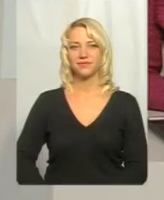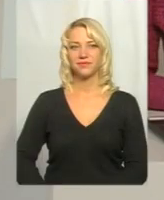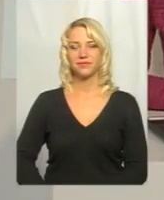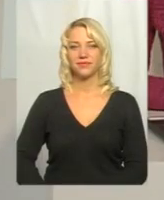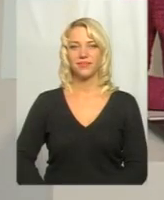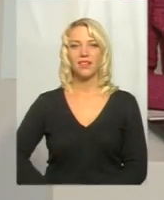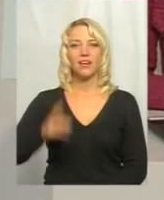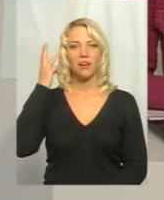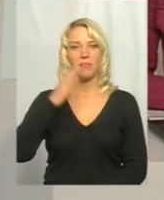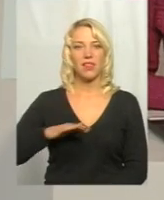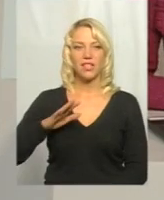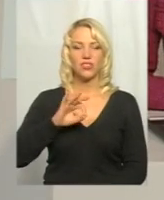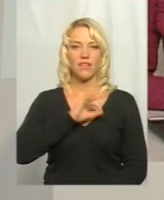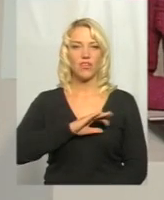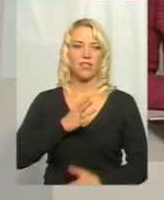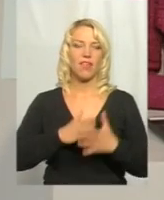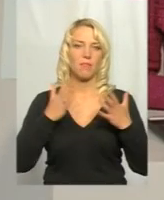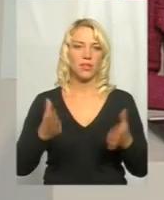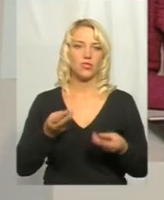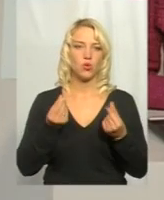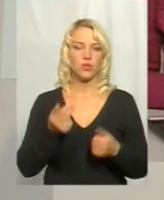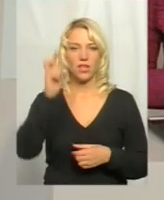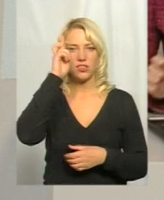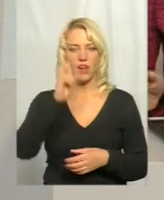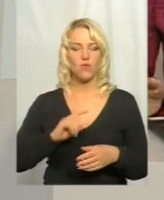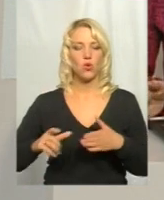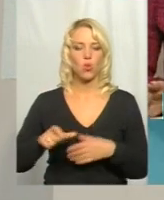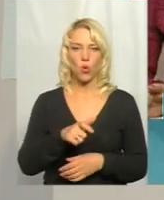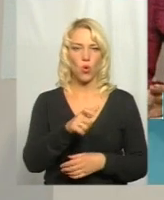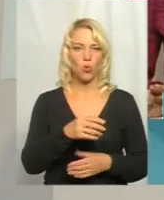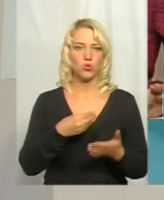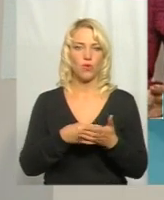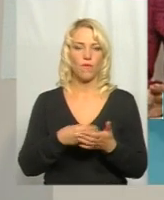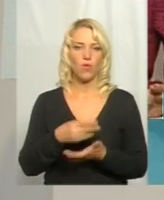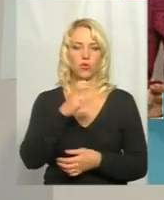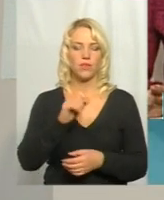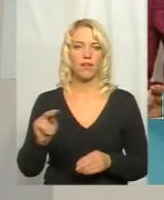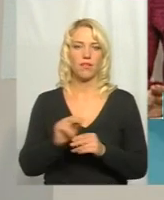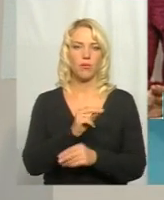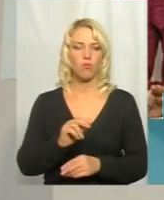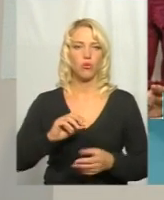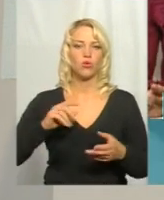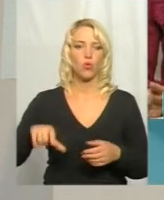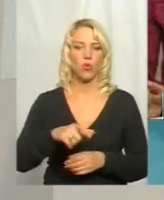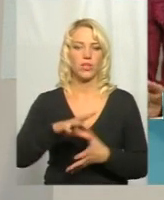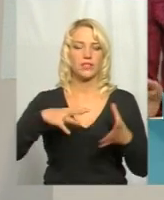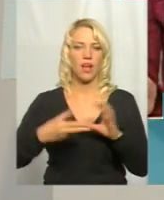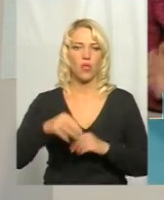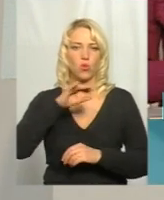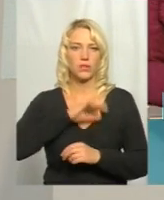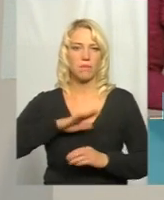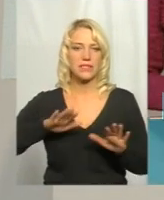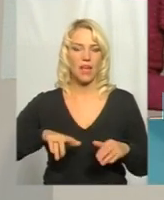Хмельничина використала найбільше коштів з ДДФ на ремонт доріг загального користування місцевого значення.